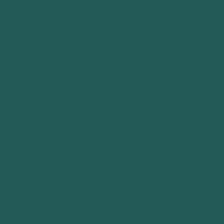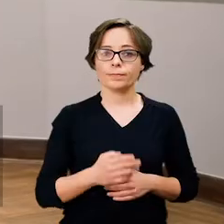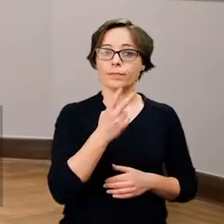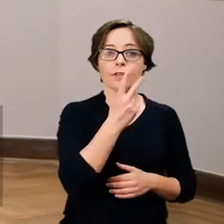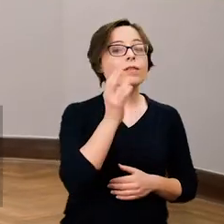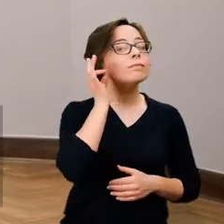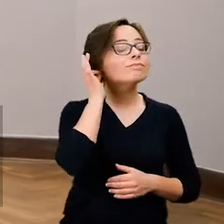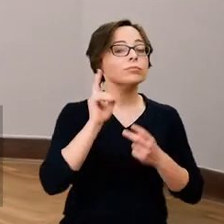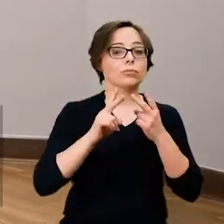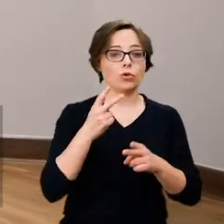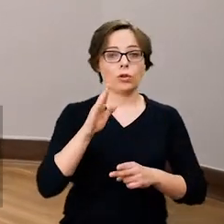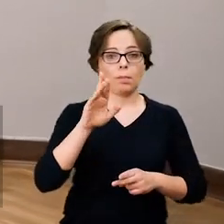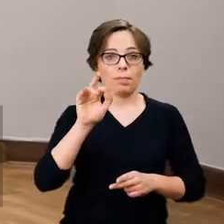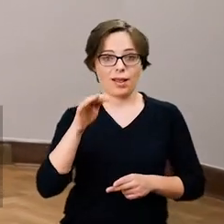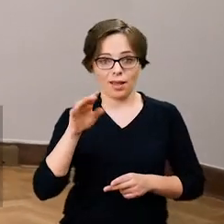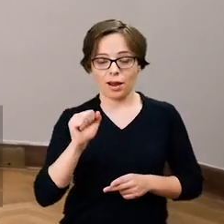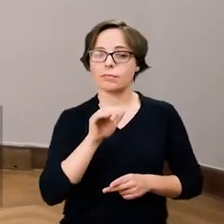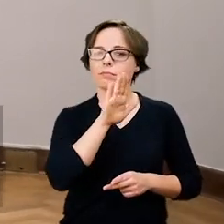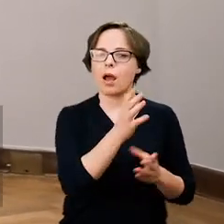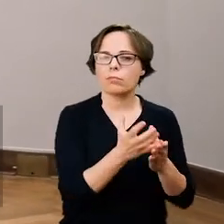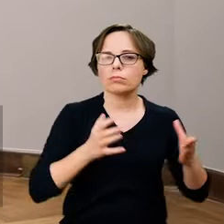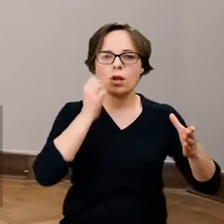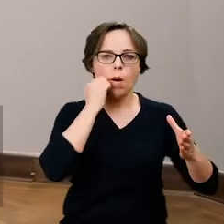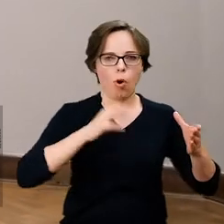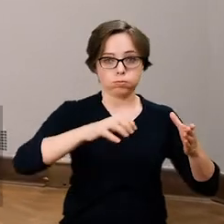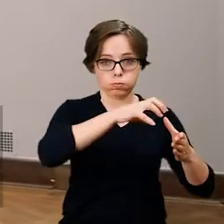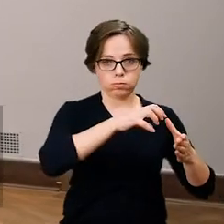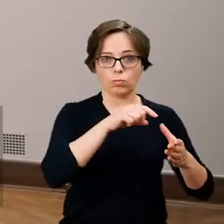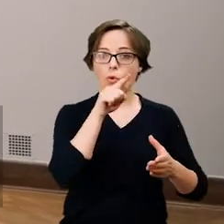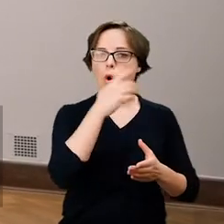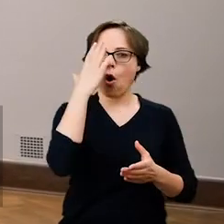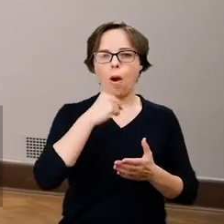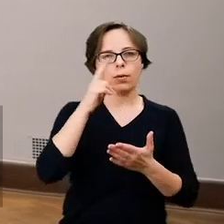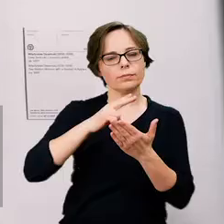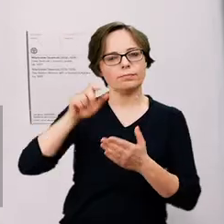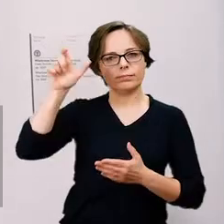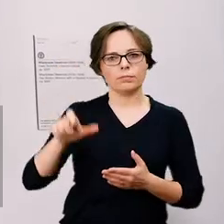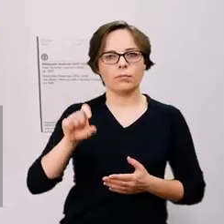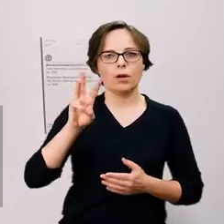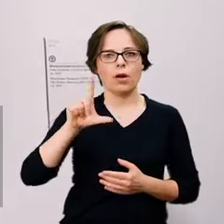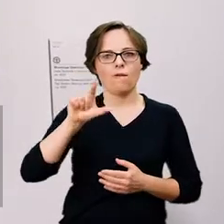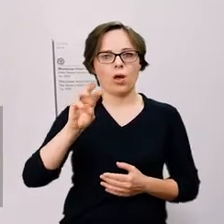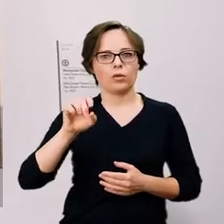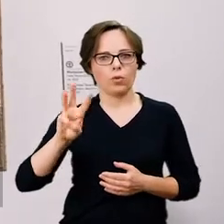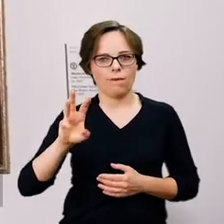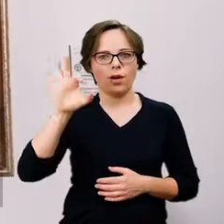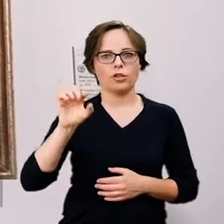Dwie bretonki z koszem jabłek. Obraz namalowany przez Władysława Ślewińskiego w